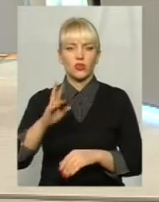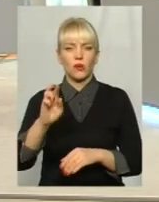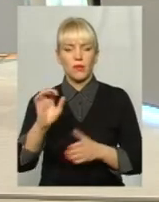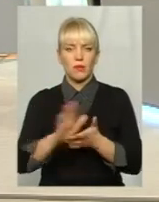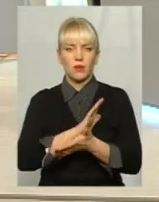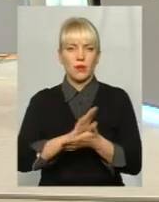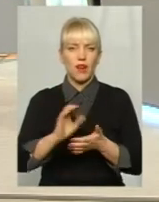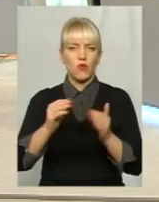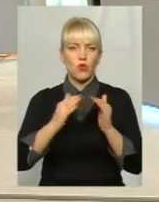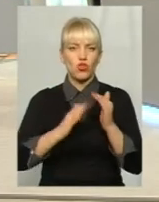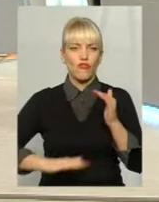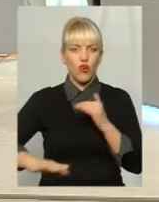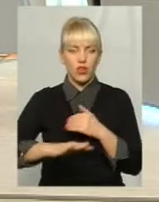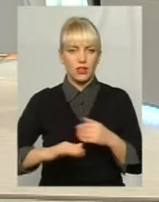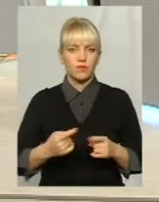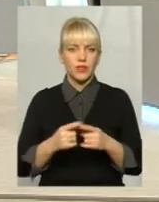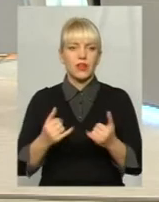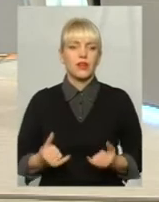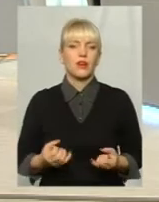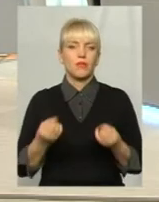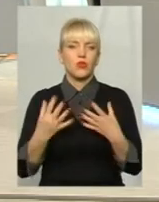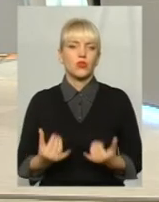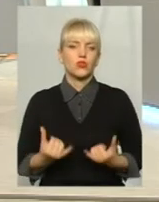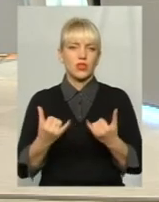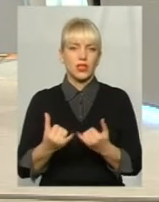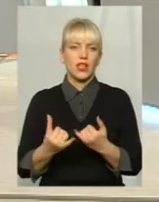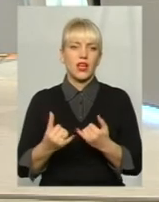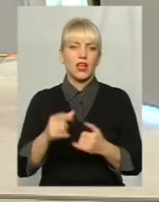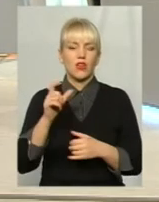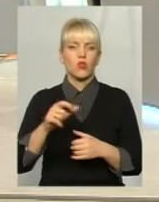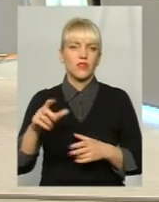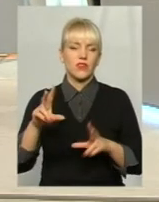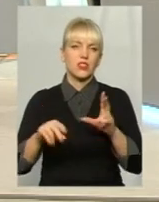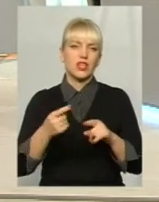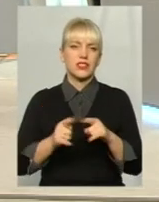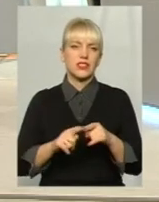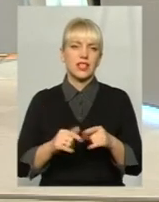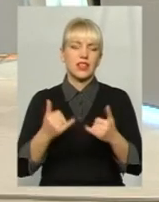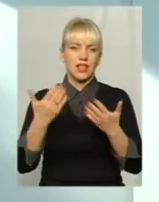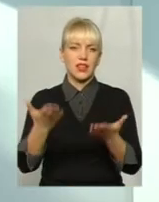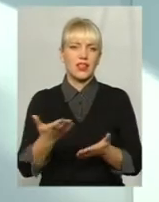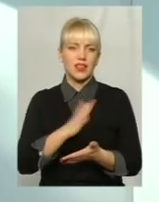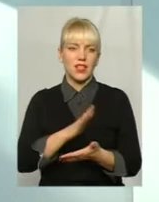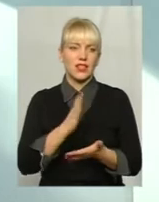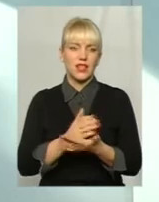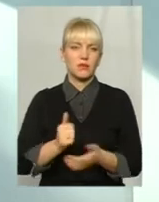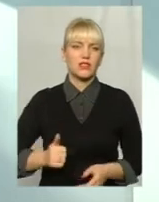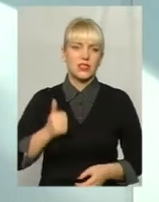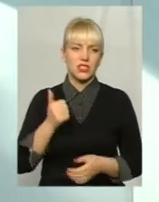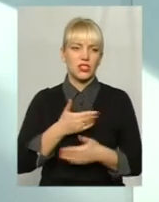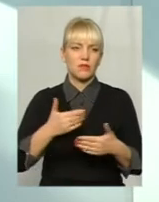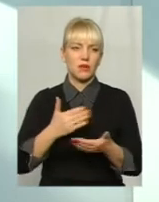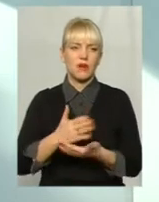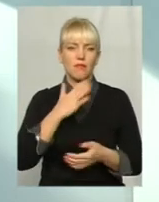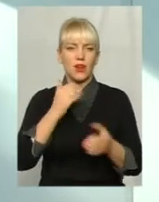би в двора. Ну, просто для мешканців міста вважають, що ця робота для них непрестижна. І ми маємо досить